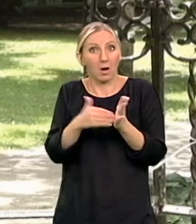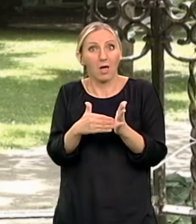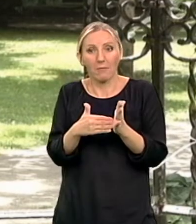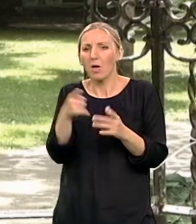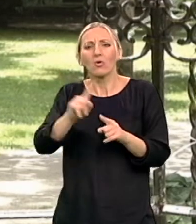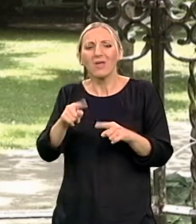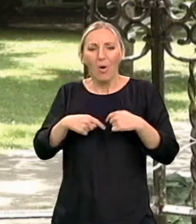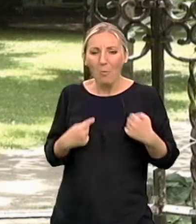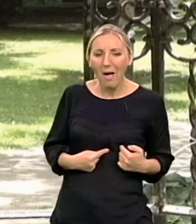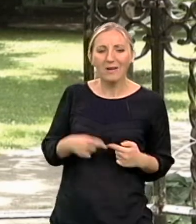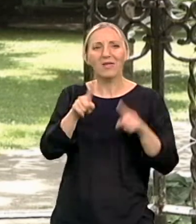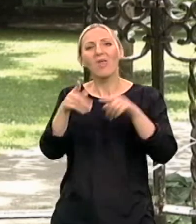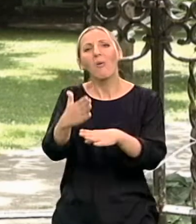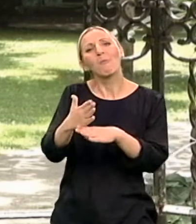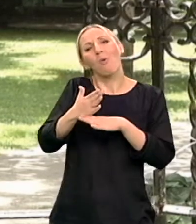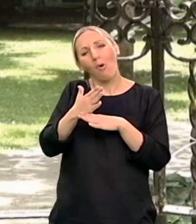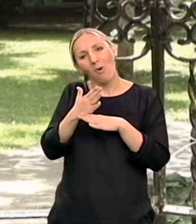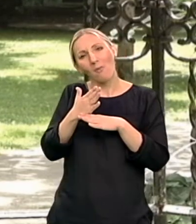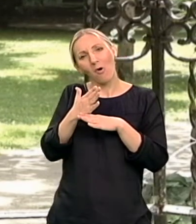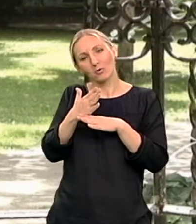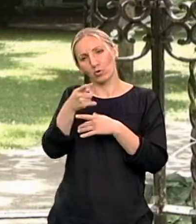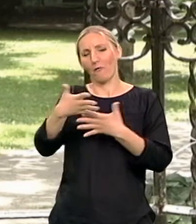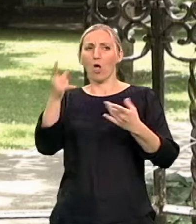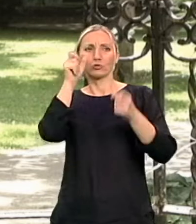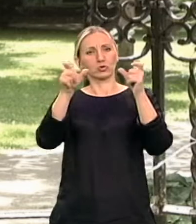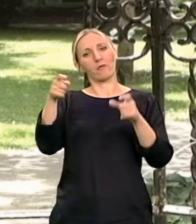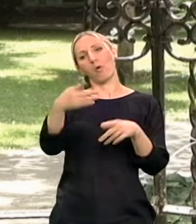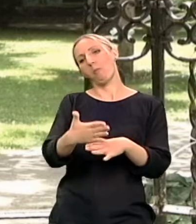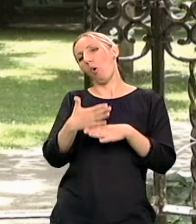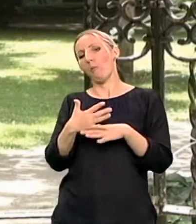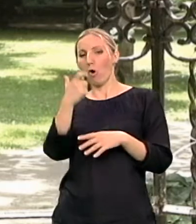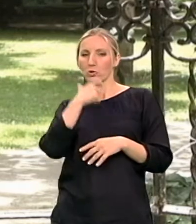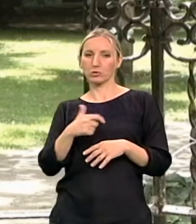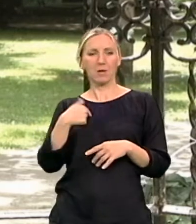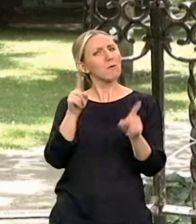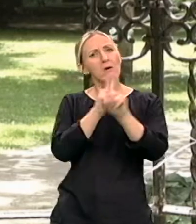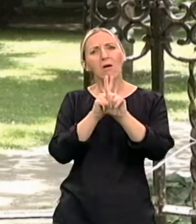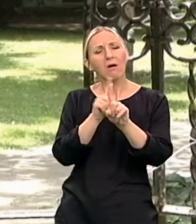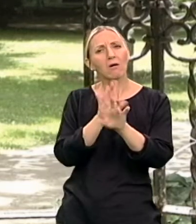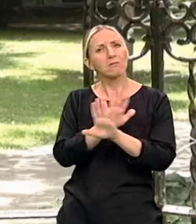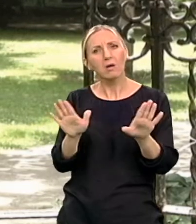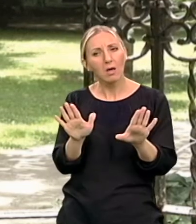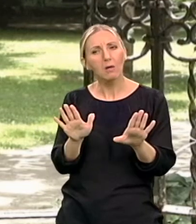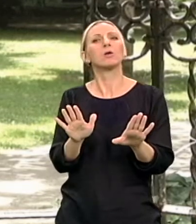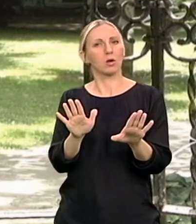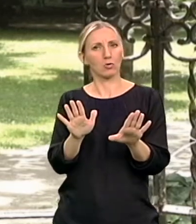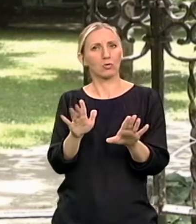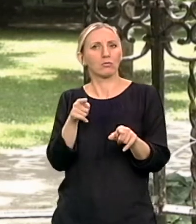humanitarno, nikakvo. Ja sam veliki čovjek pa sam ti zašao u susterv da ti uradim nego prosto onako